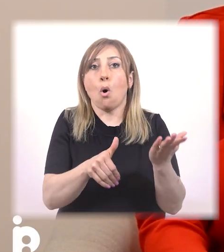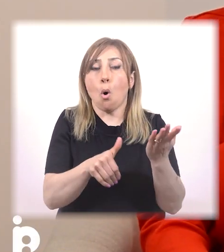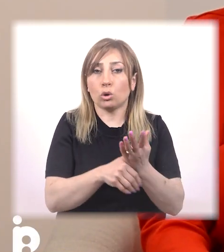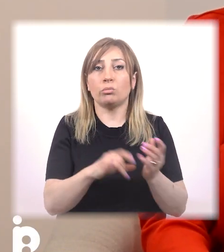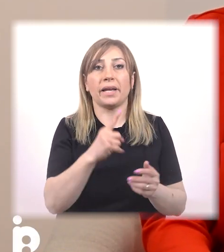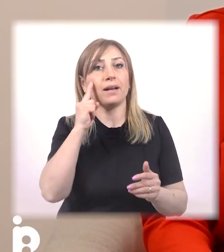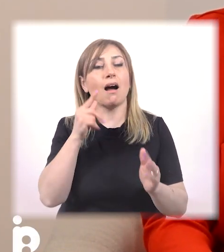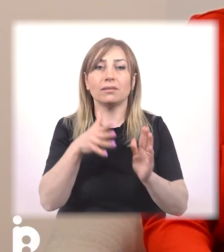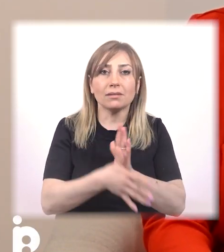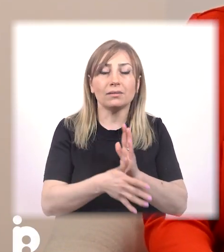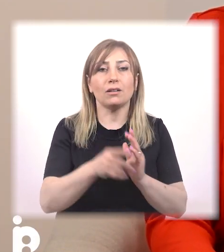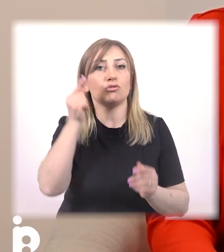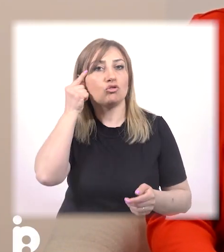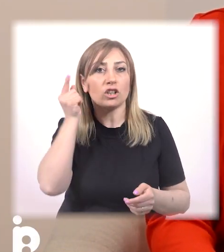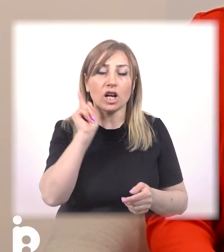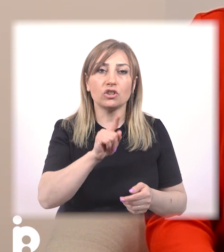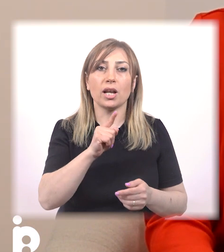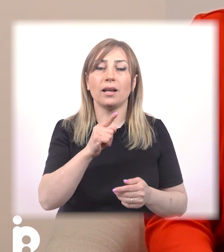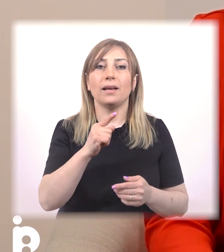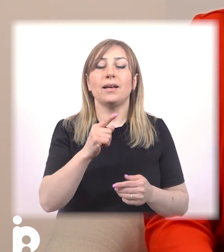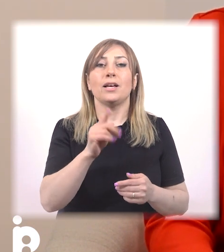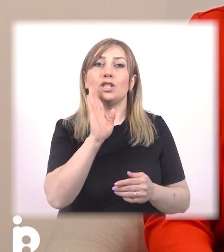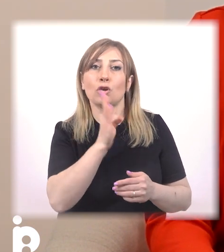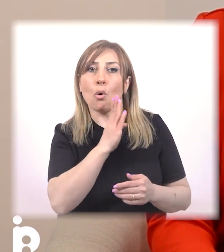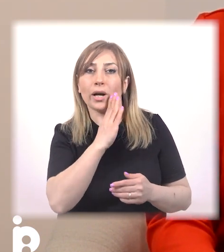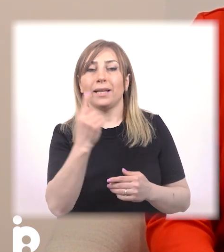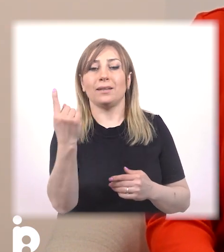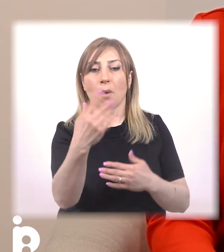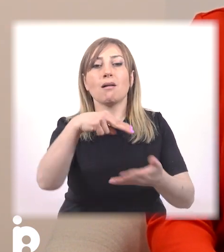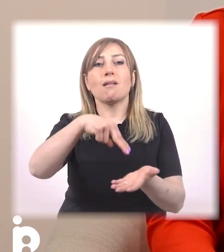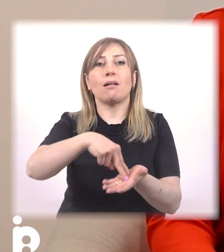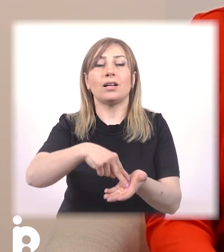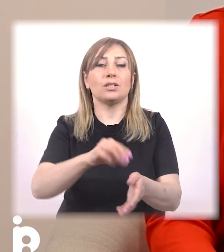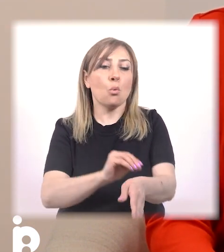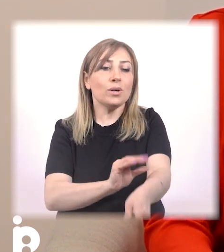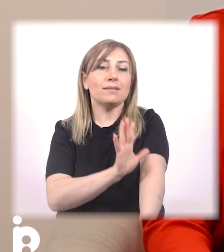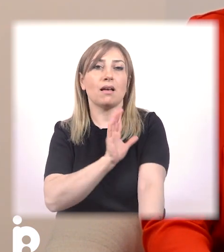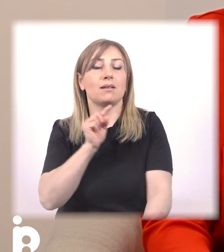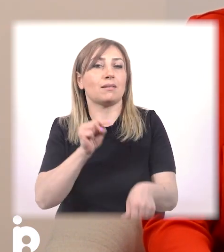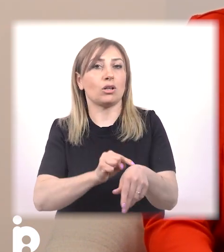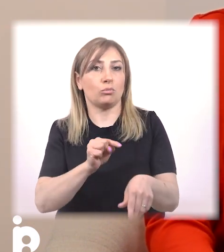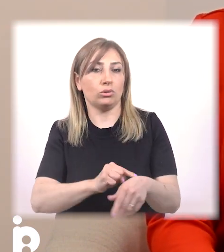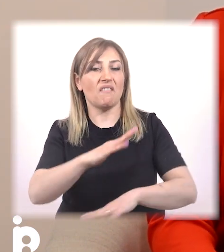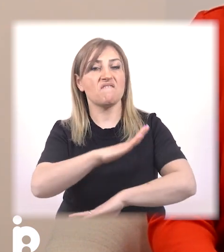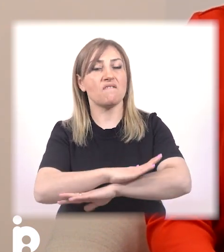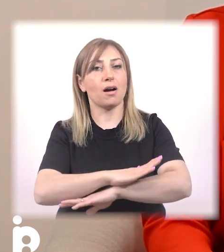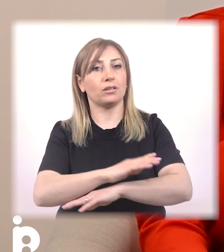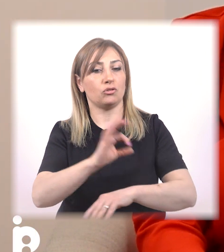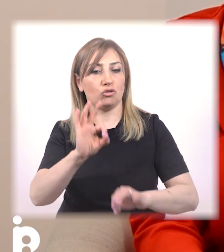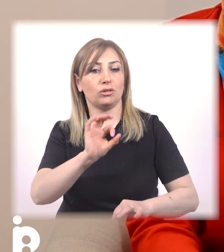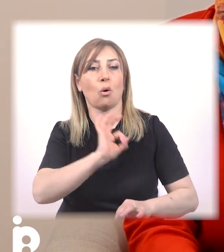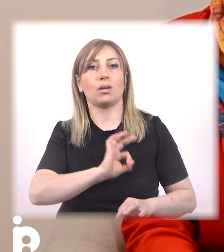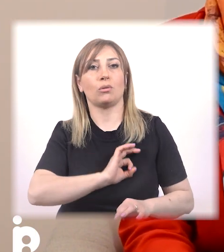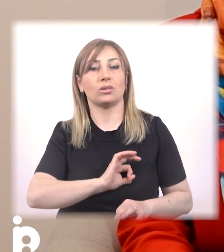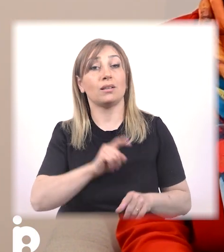Ըգնում է նրան հասկանալ և ճանաչել դիմացինի հույզերը և հաշվե արնել այդ հույզերը, իր վարկը կարոցելից։ Ինչպես